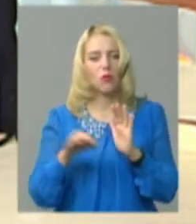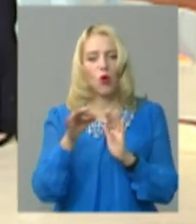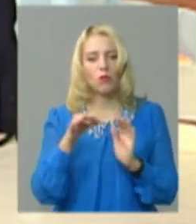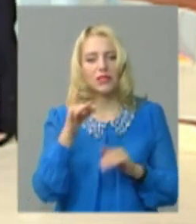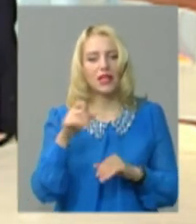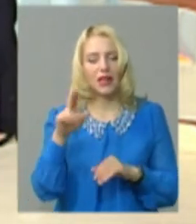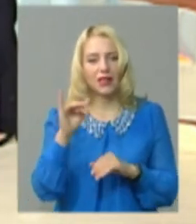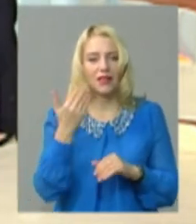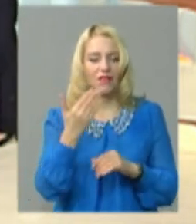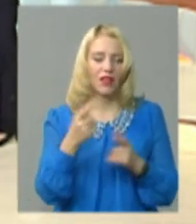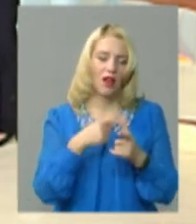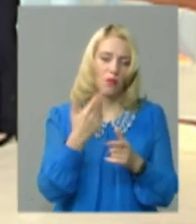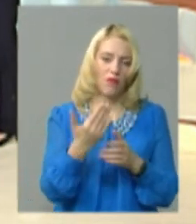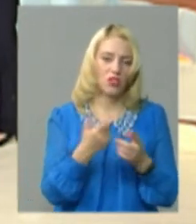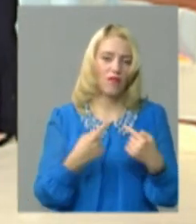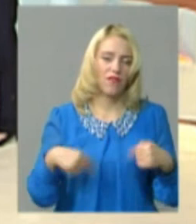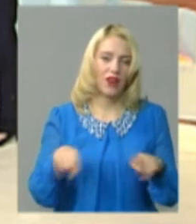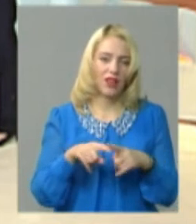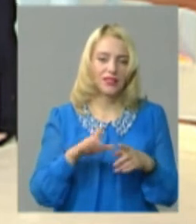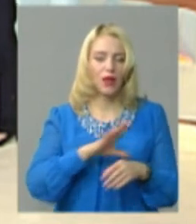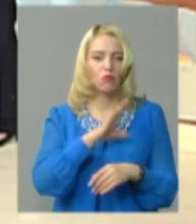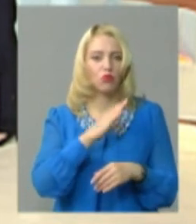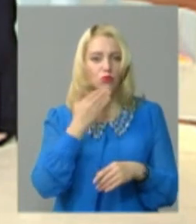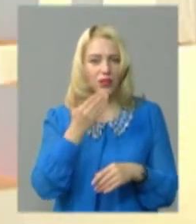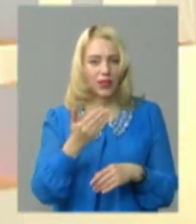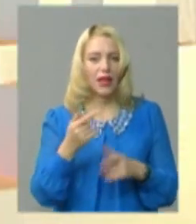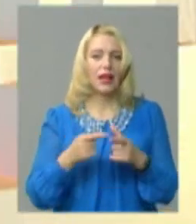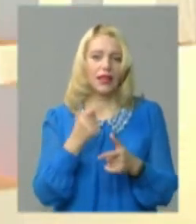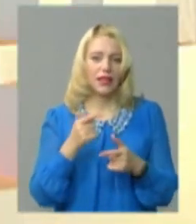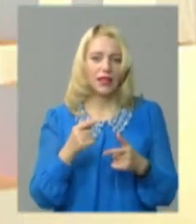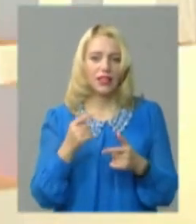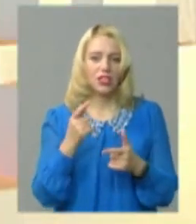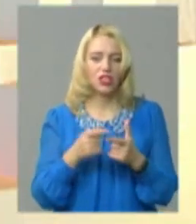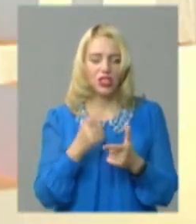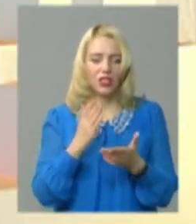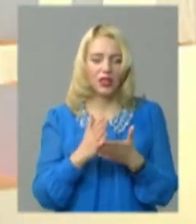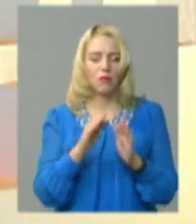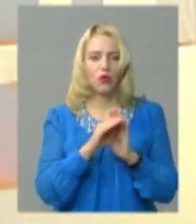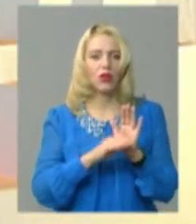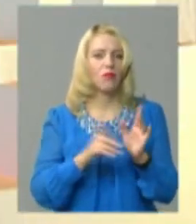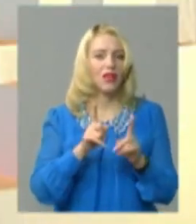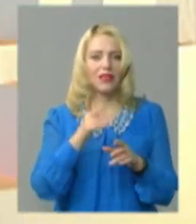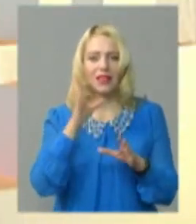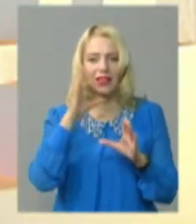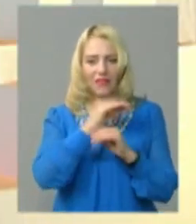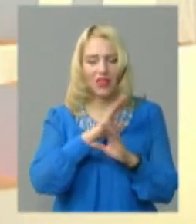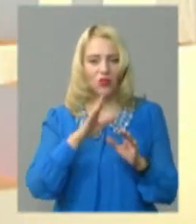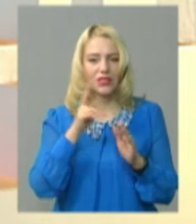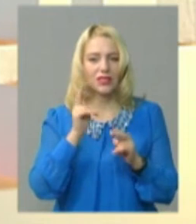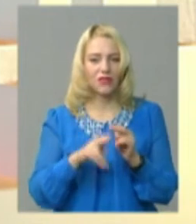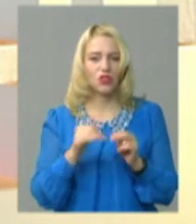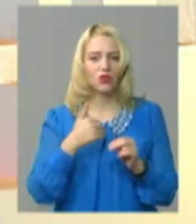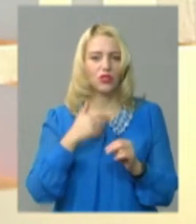раді ви або фракція були? І чи є серед цих програм такі, які не вдалося завершити, хотіли б продовжити в наступному